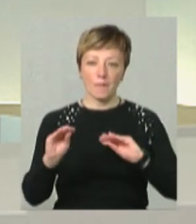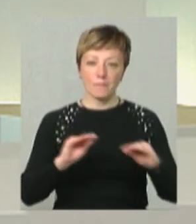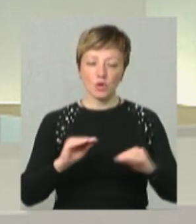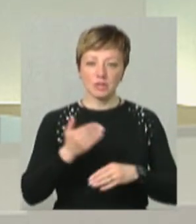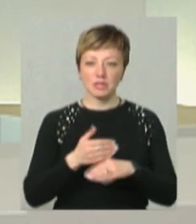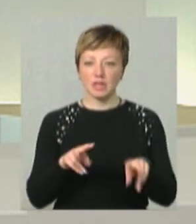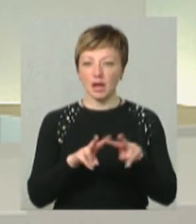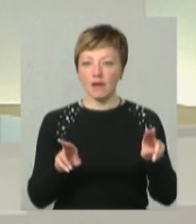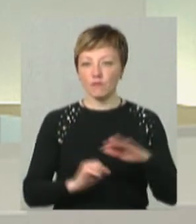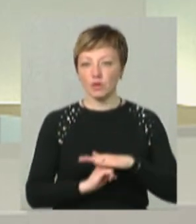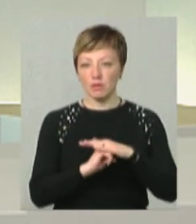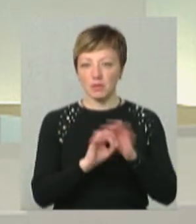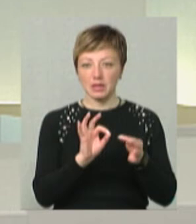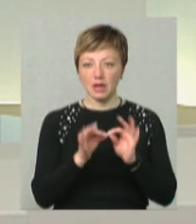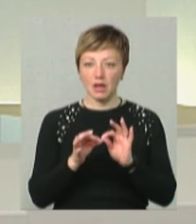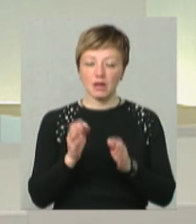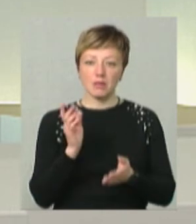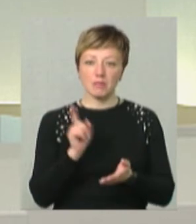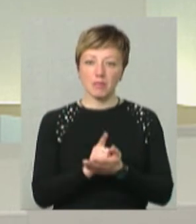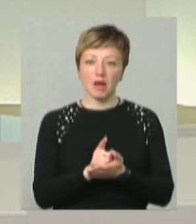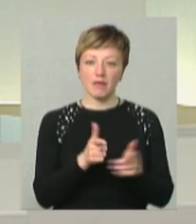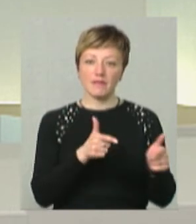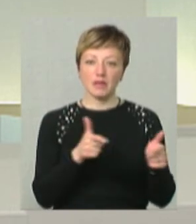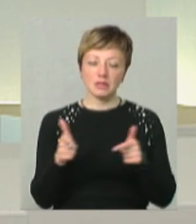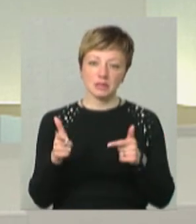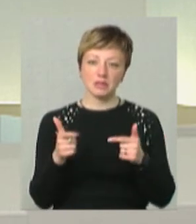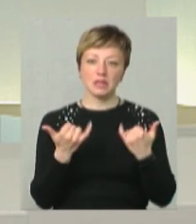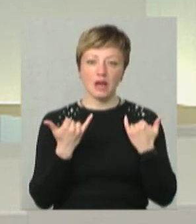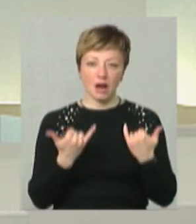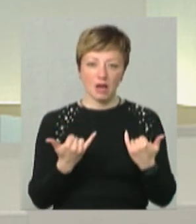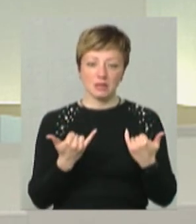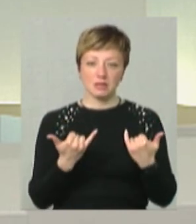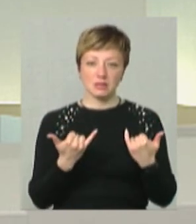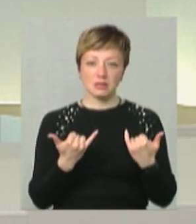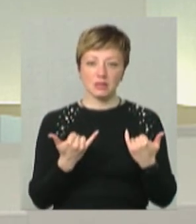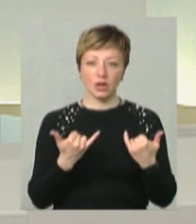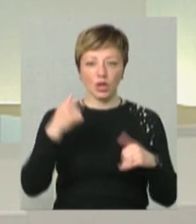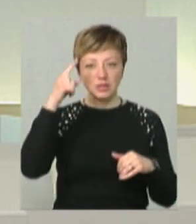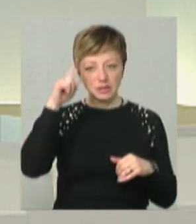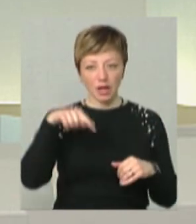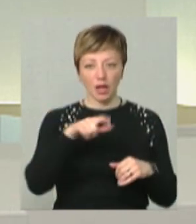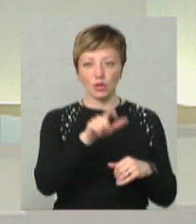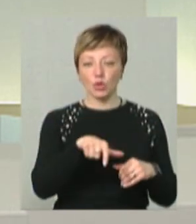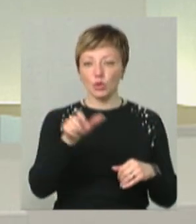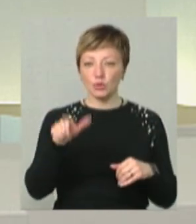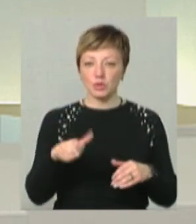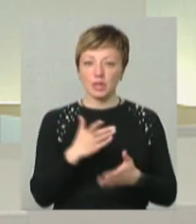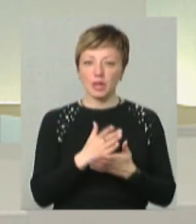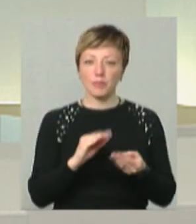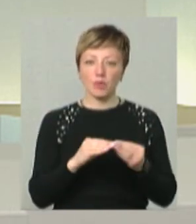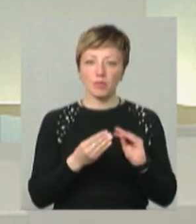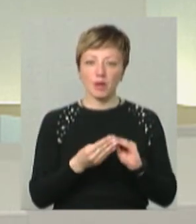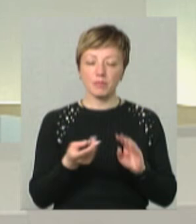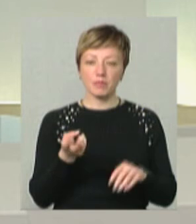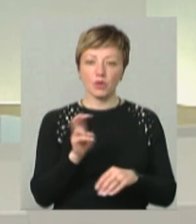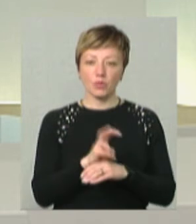Щось таке фундаментальне, воно має визріти, тому що наразі, ви знаєте, люди… Ну, є проблеми, що